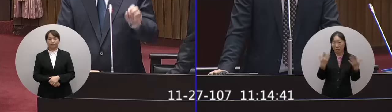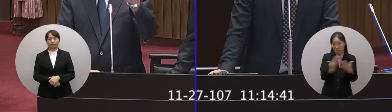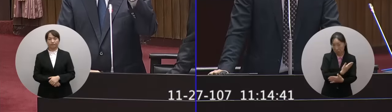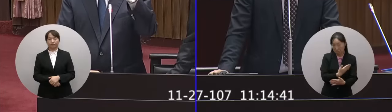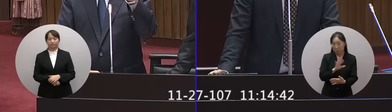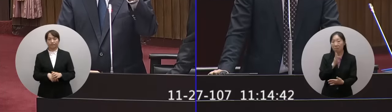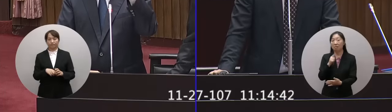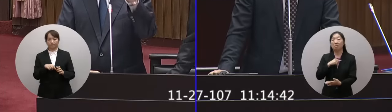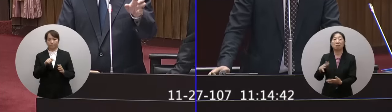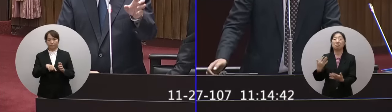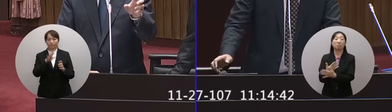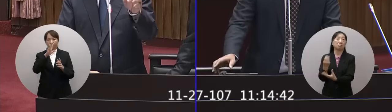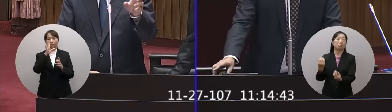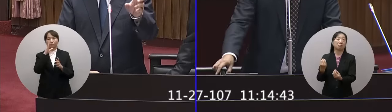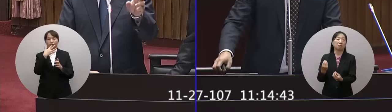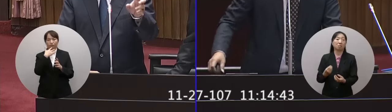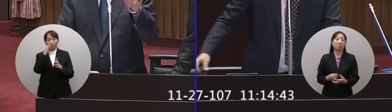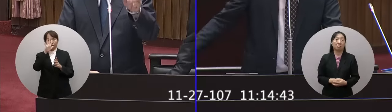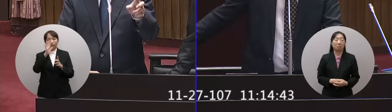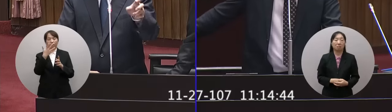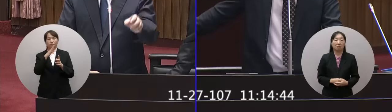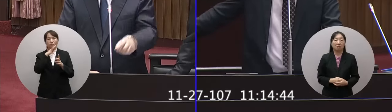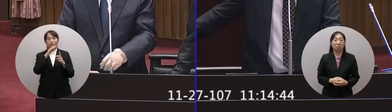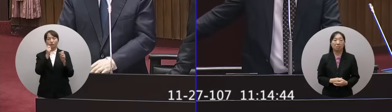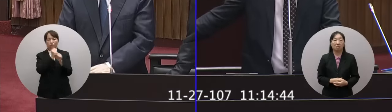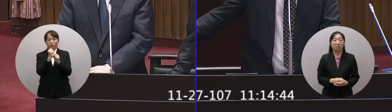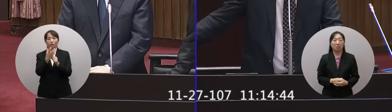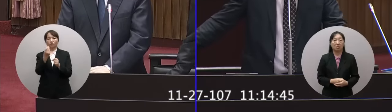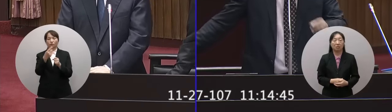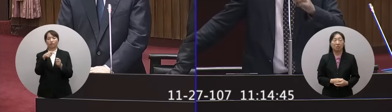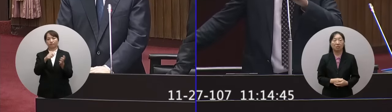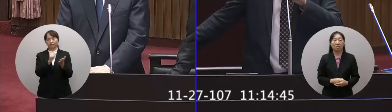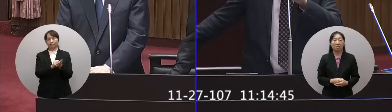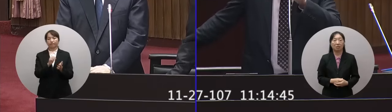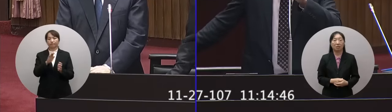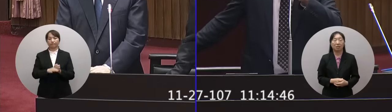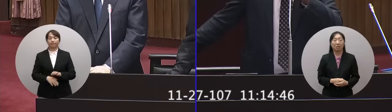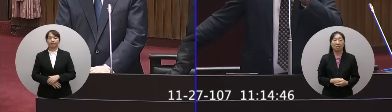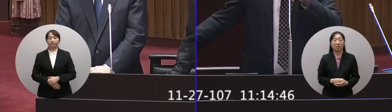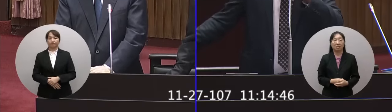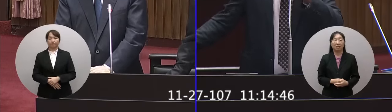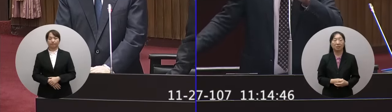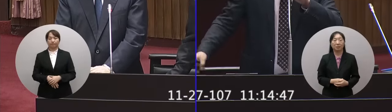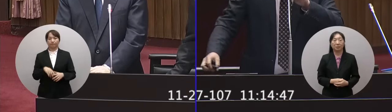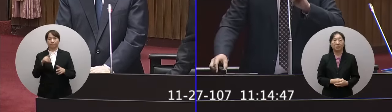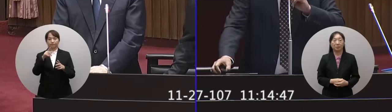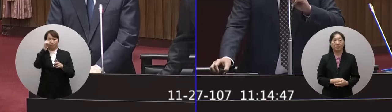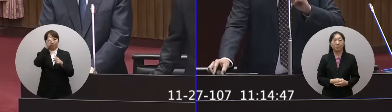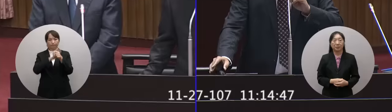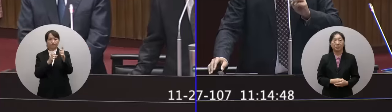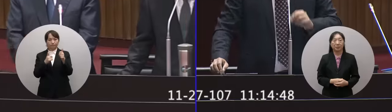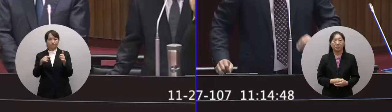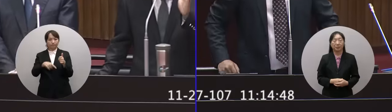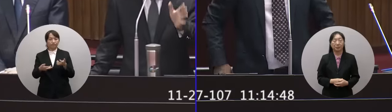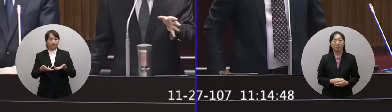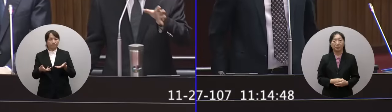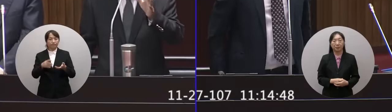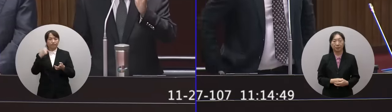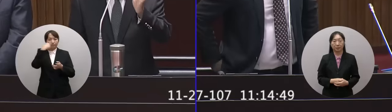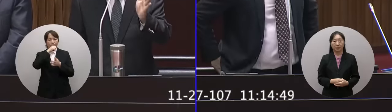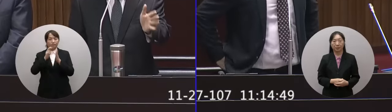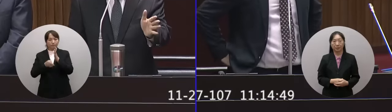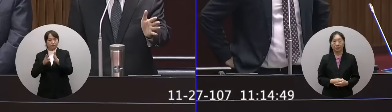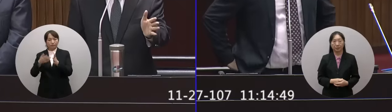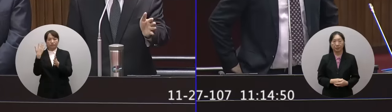你有寫嗎他有異常但是沒有處理來這個黃委員齁就是台